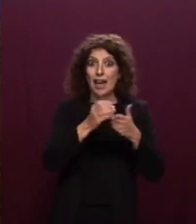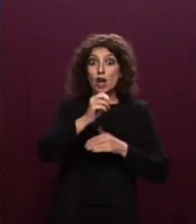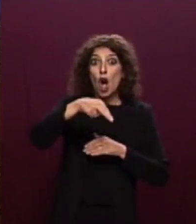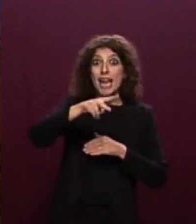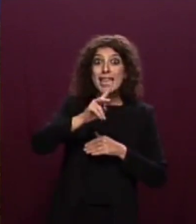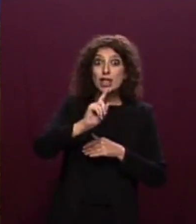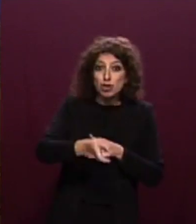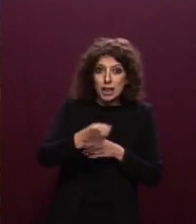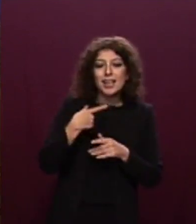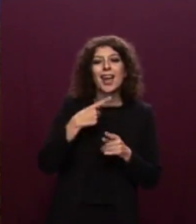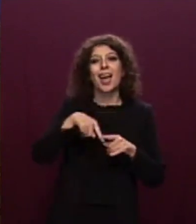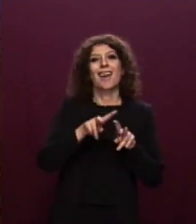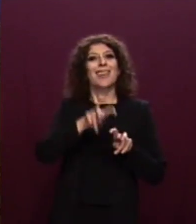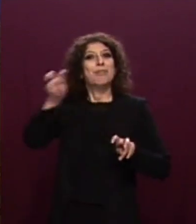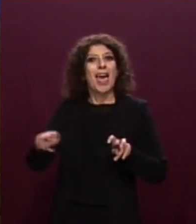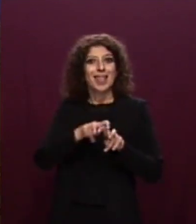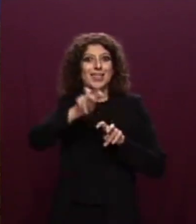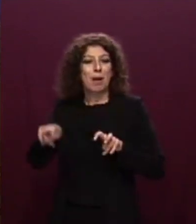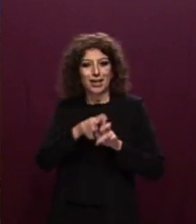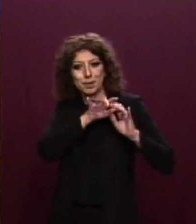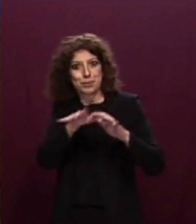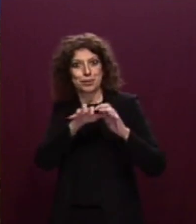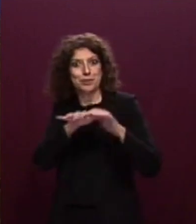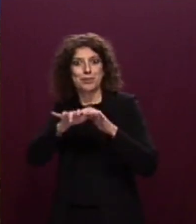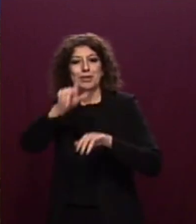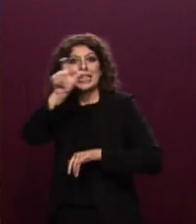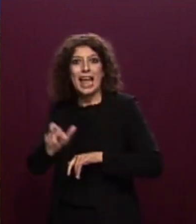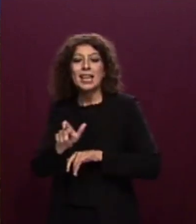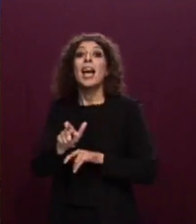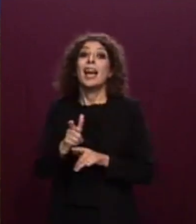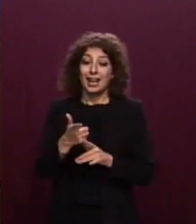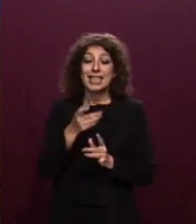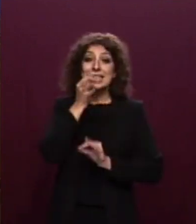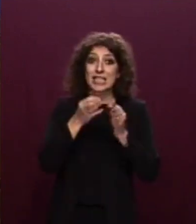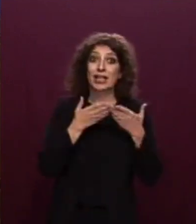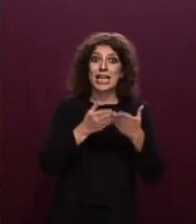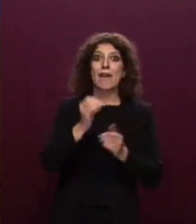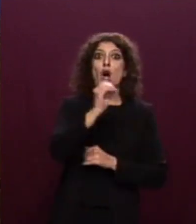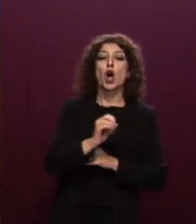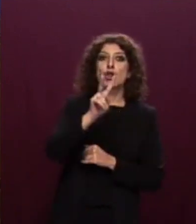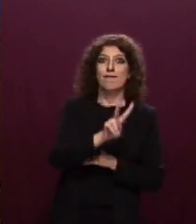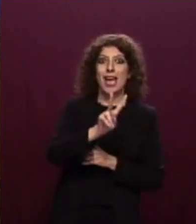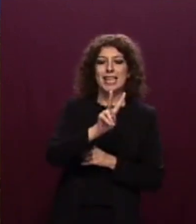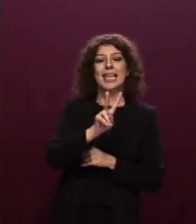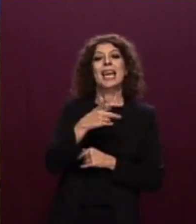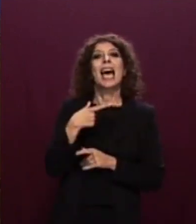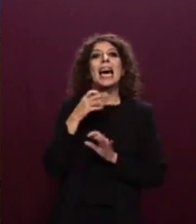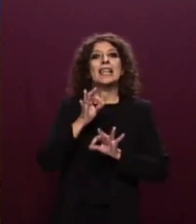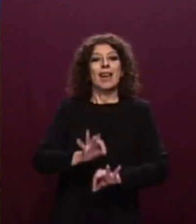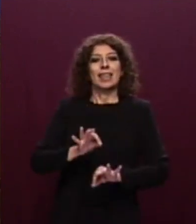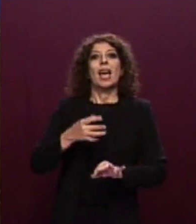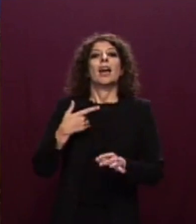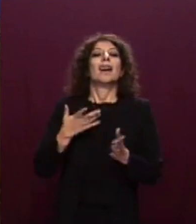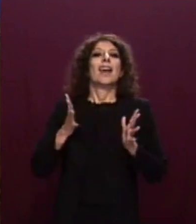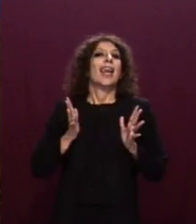evidenziano come l'Ocean Viking si sia diretta autonomamente verso le coste francesi di sua spontanea ed